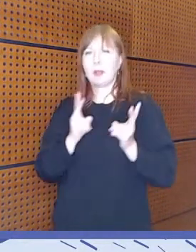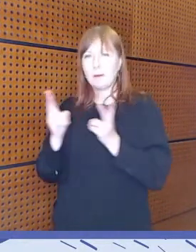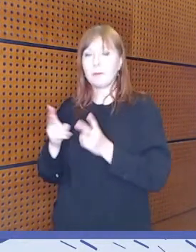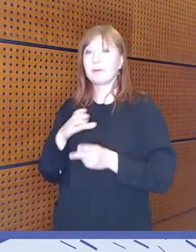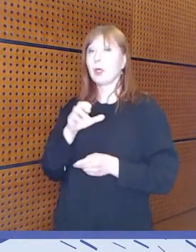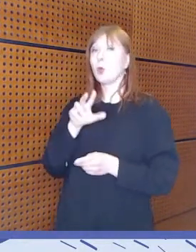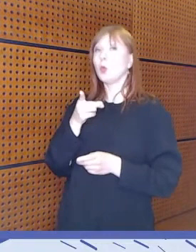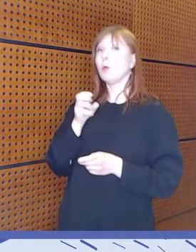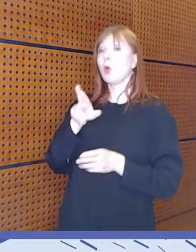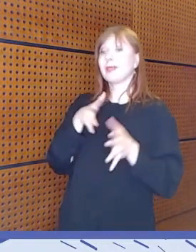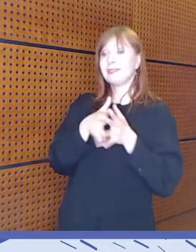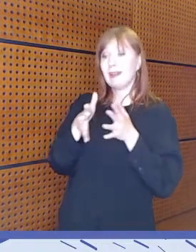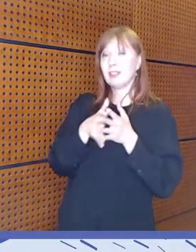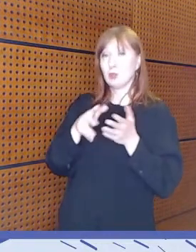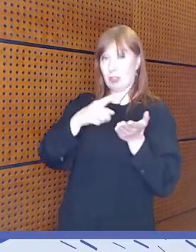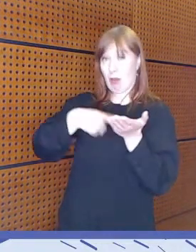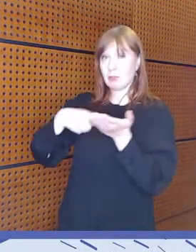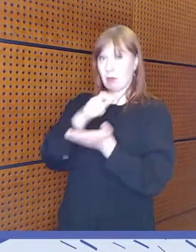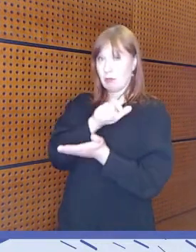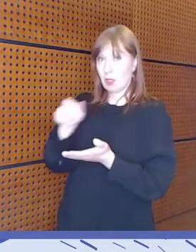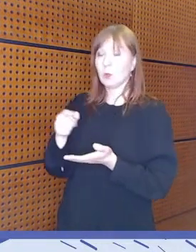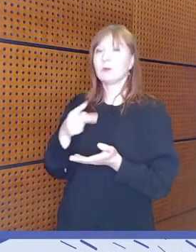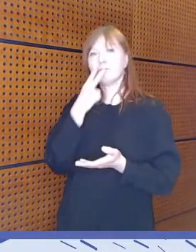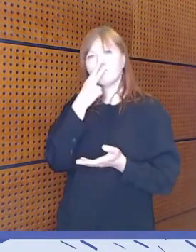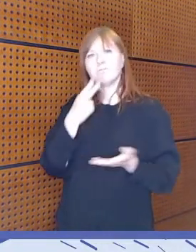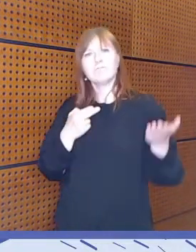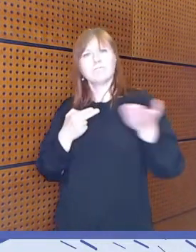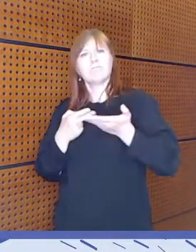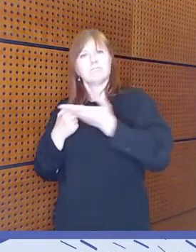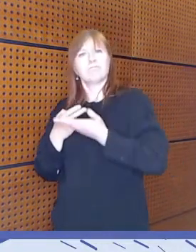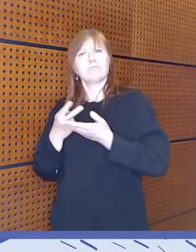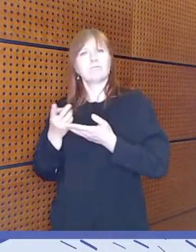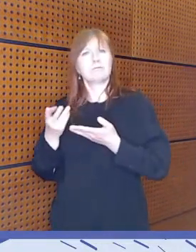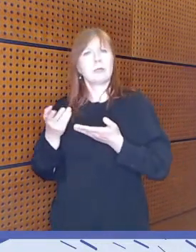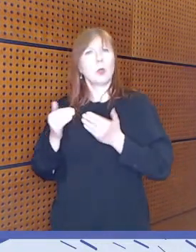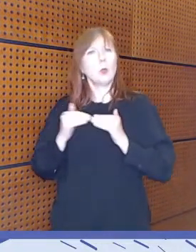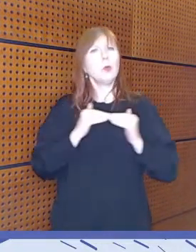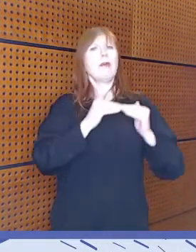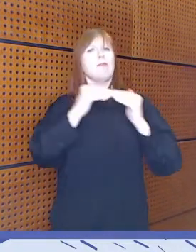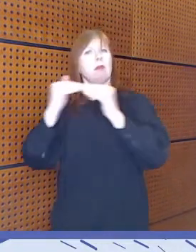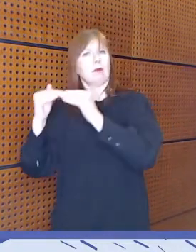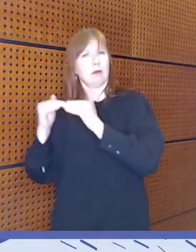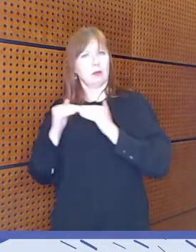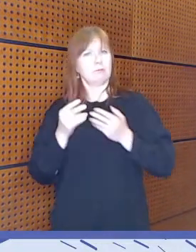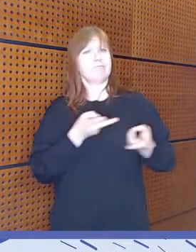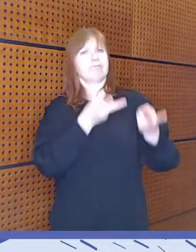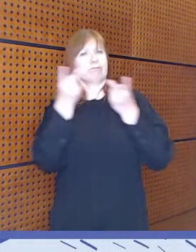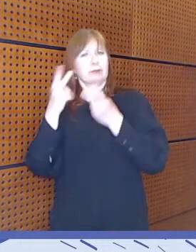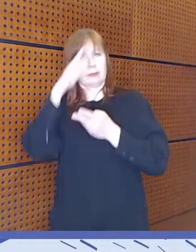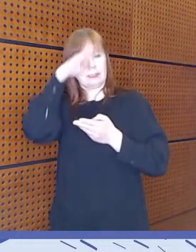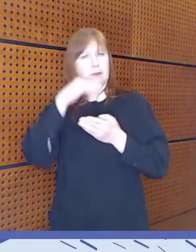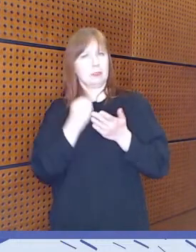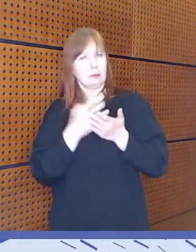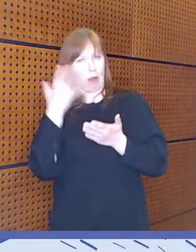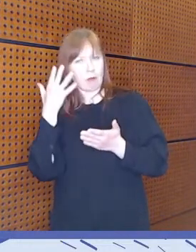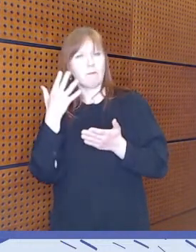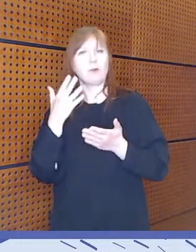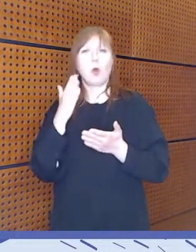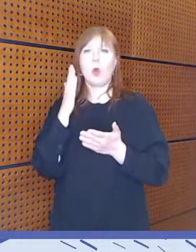keskeisenä arvoina esille juuri yhdenvertainen ihmisarvo oikeusoppimiseen ja yhteiskuntaan